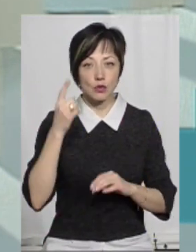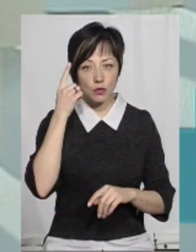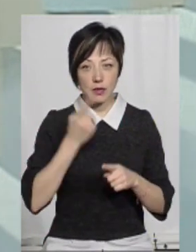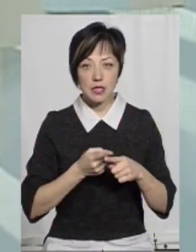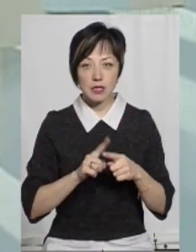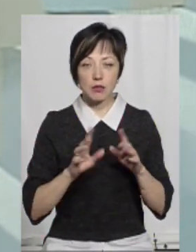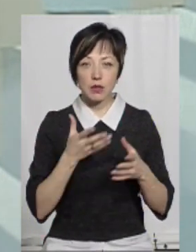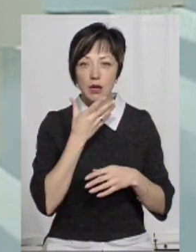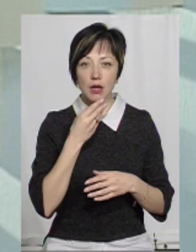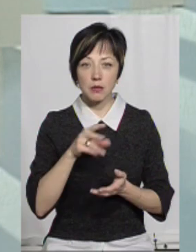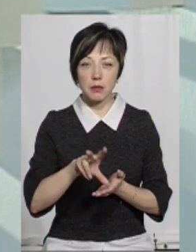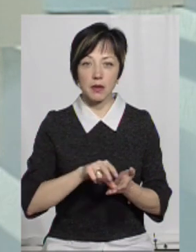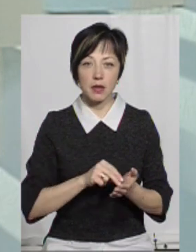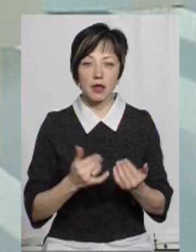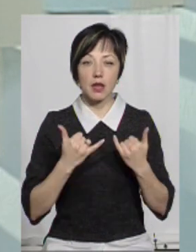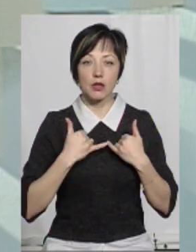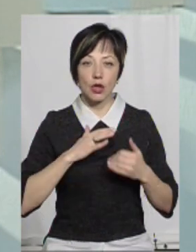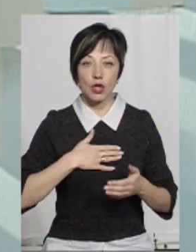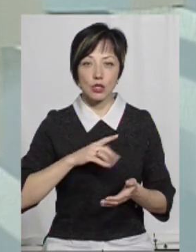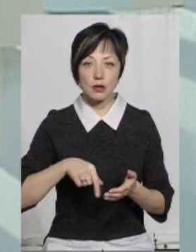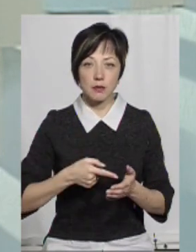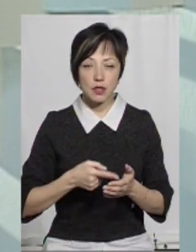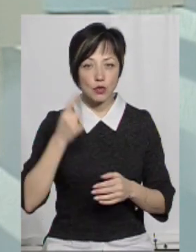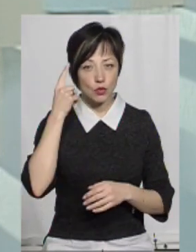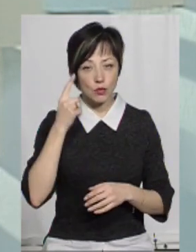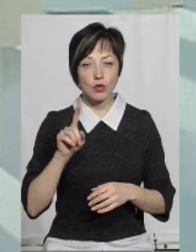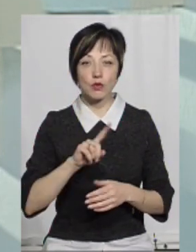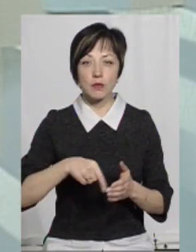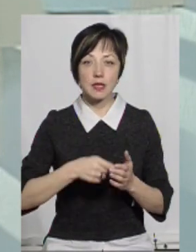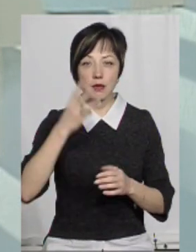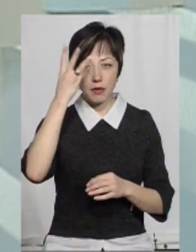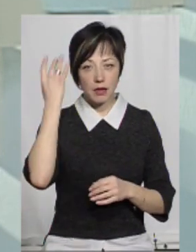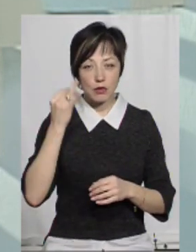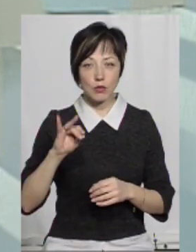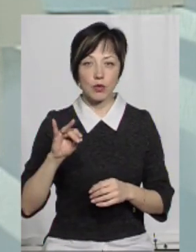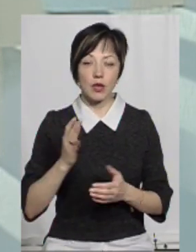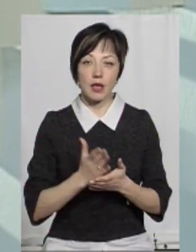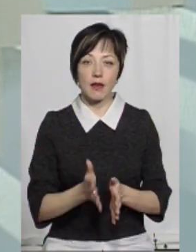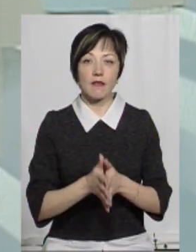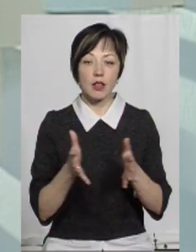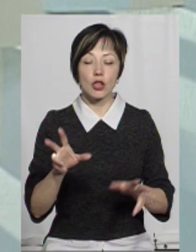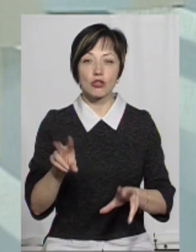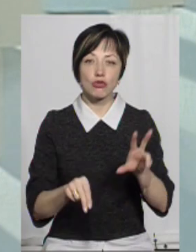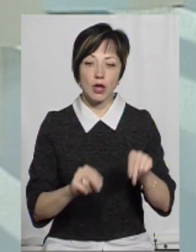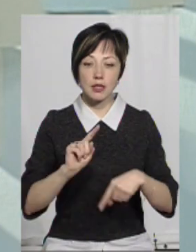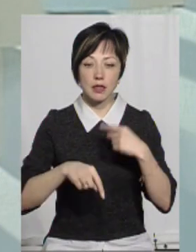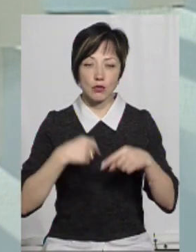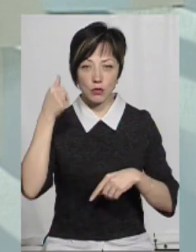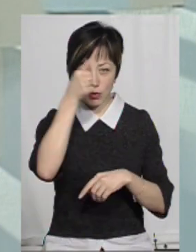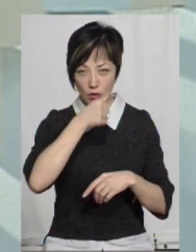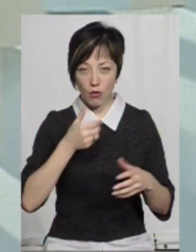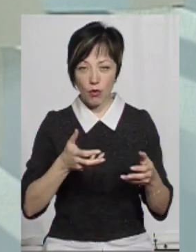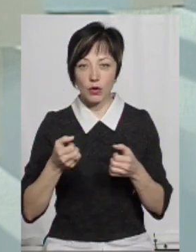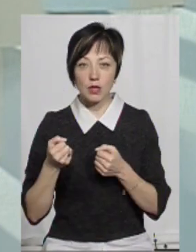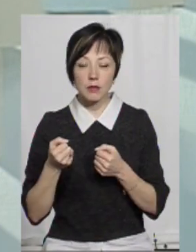думаю, що це буде гарним прикладом і для наших міст. І я думаю, що в місті Хмельницькому є великі шанси наступного року